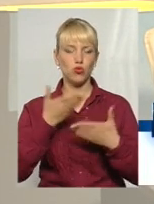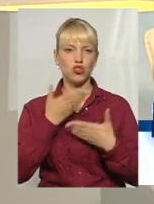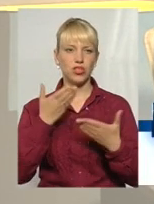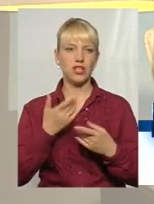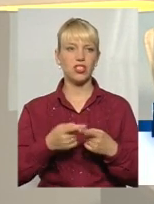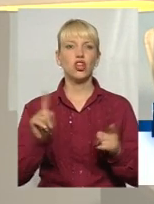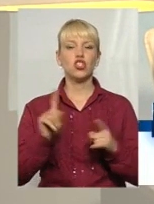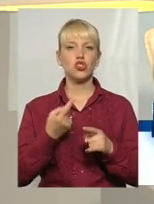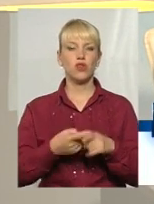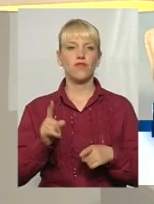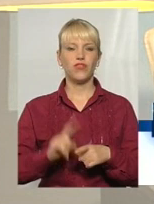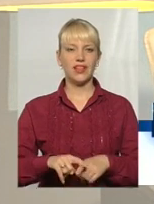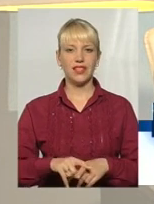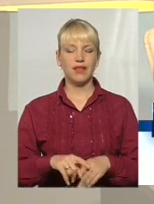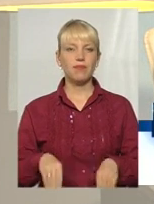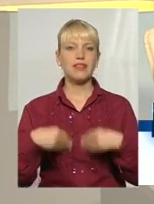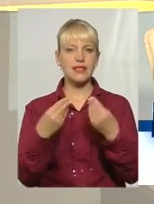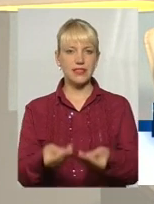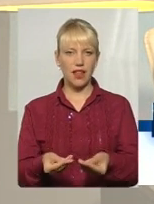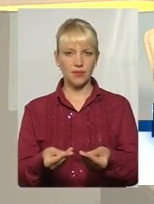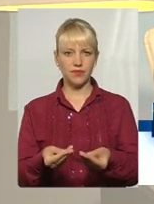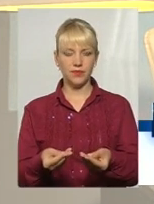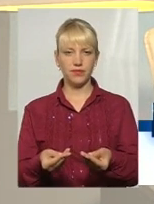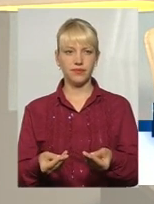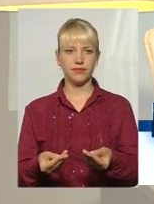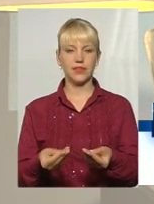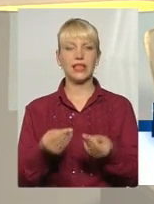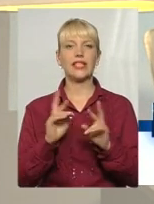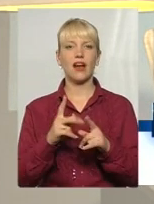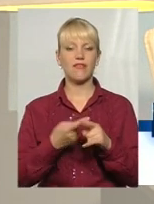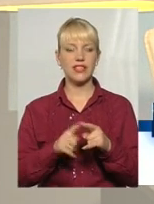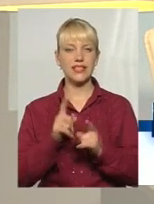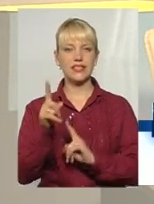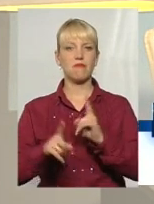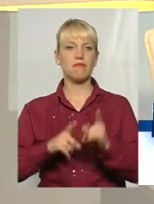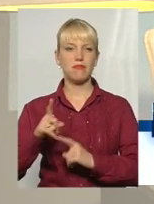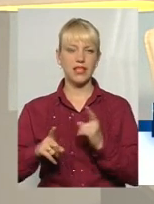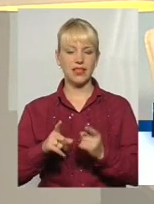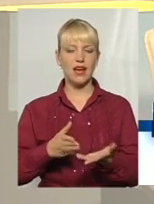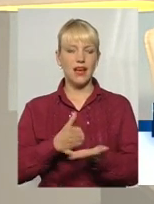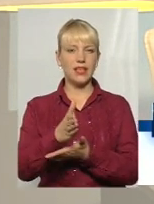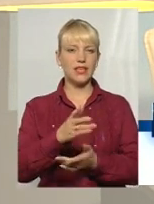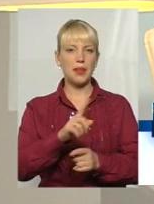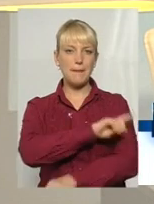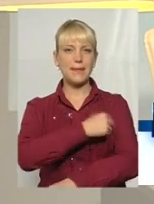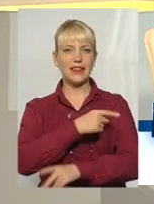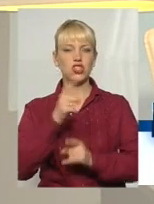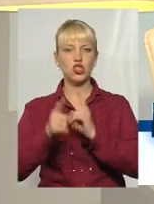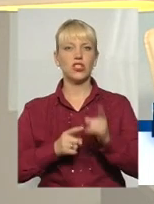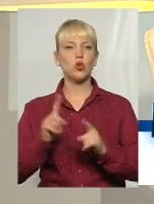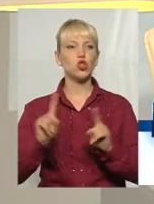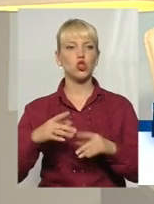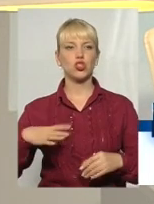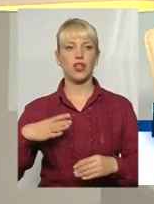Що він внесе, як він змінить хід медичної реформи? Що